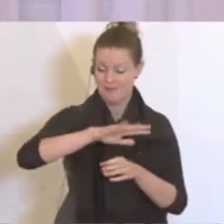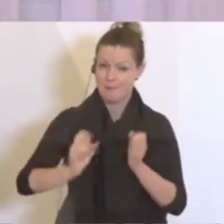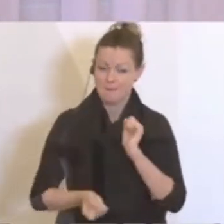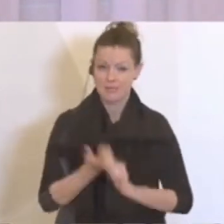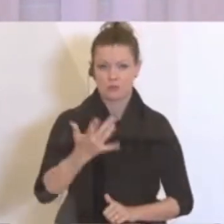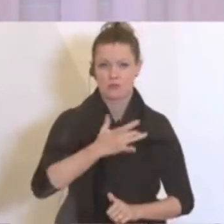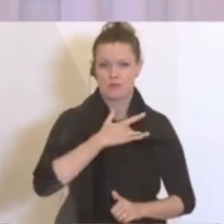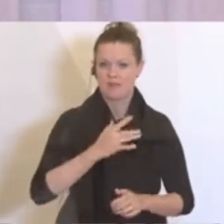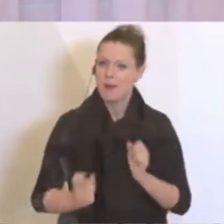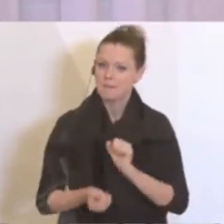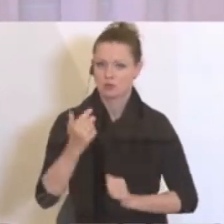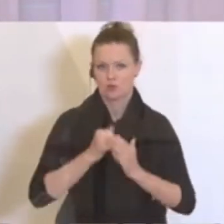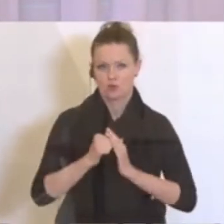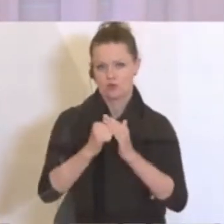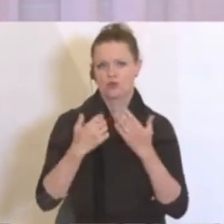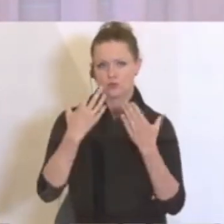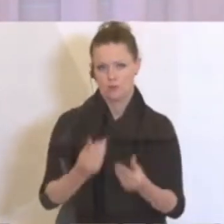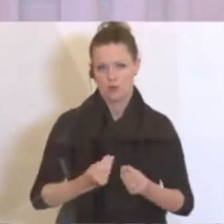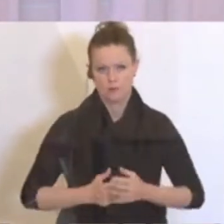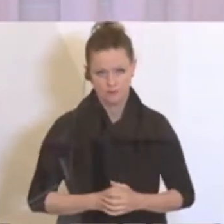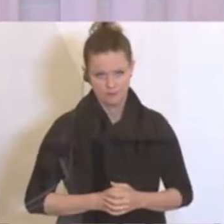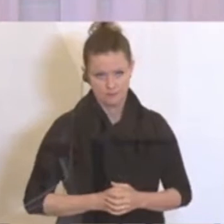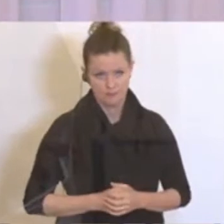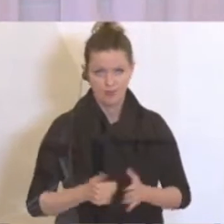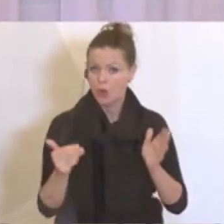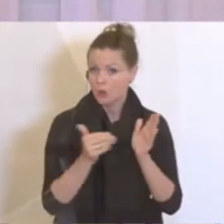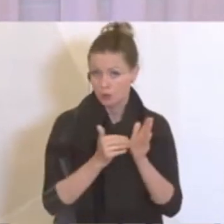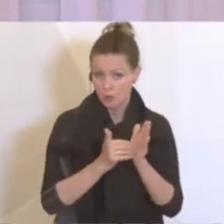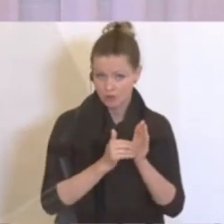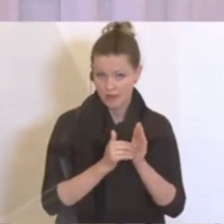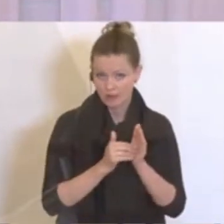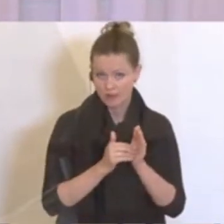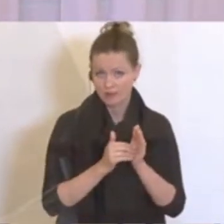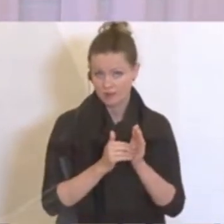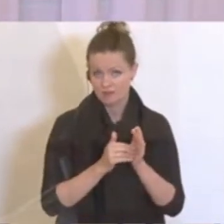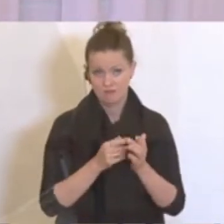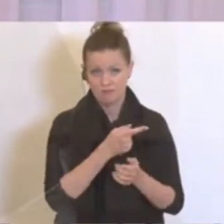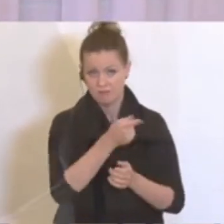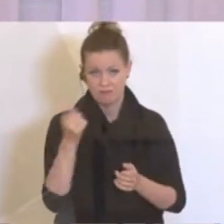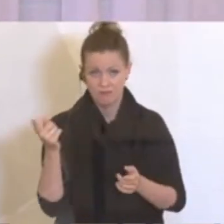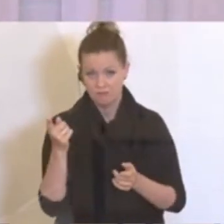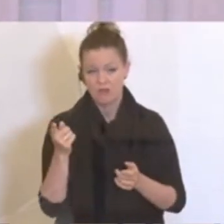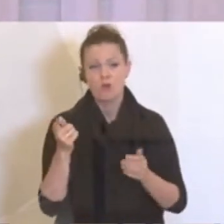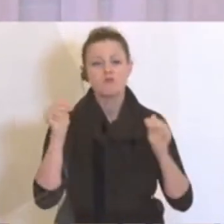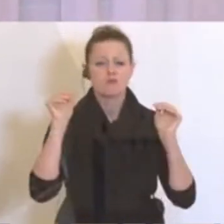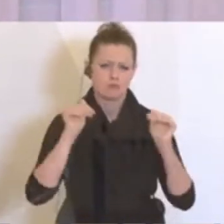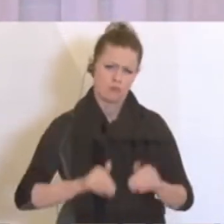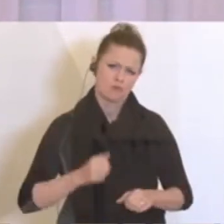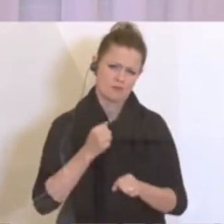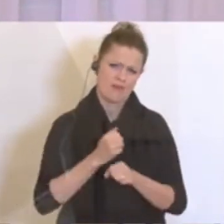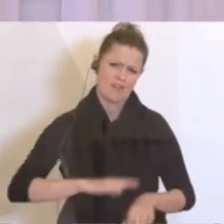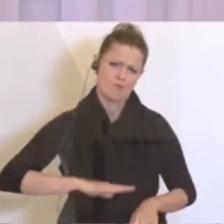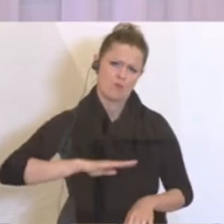Betroffenheit haben, auch eine besondere Unterstützung zukommen zu lassen. Das ist notwendig. Das haben sie nicht nur inhaltlich verdient, sondern ich glaube, es ist auch eine